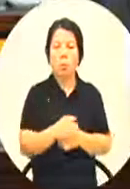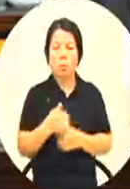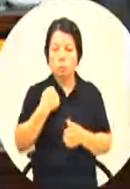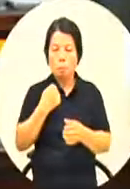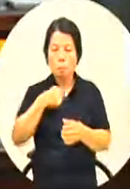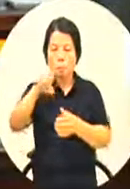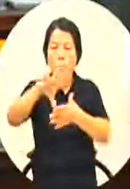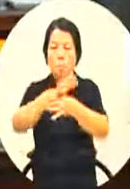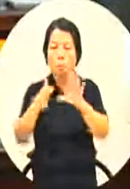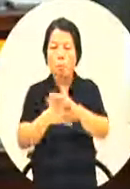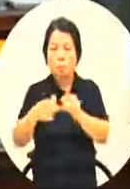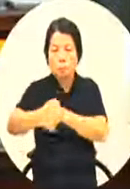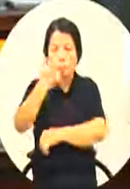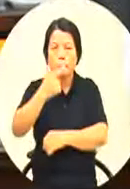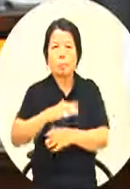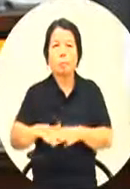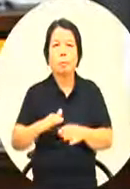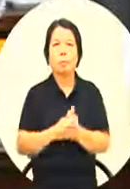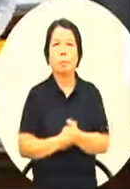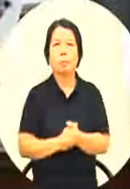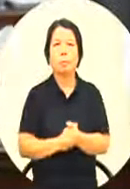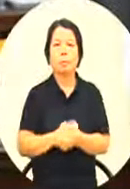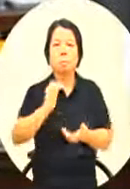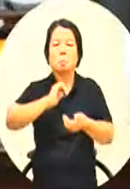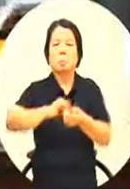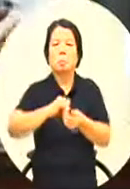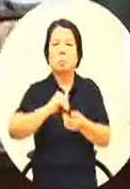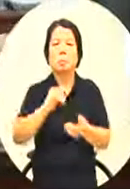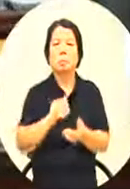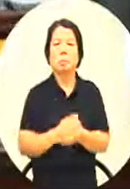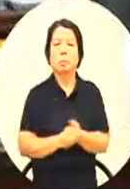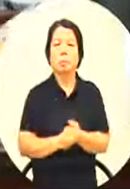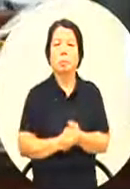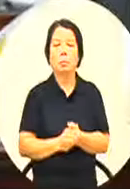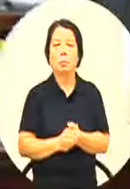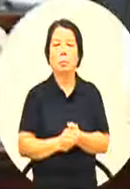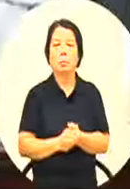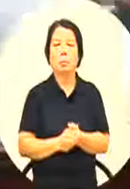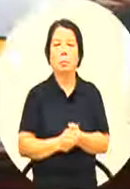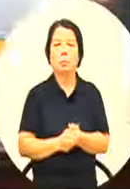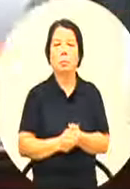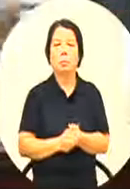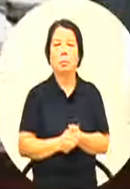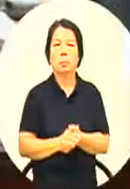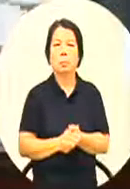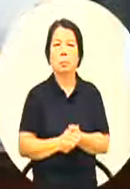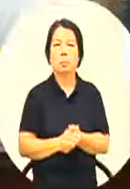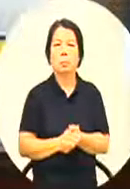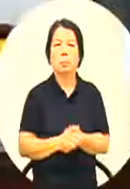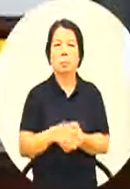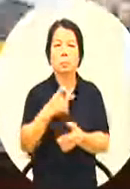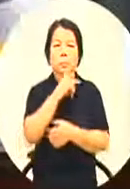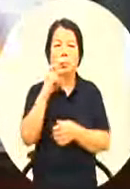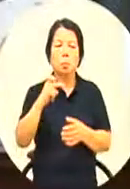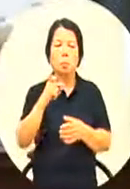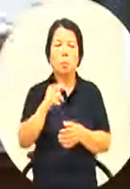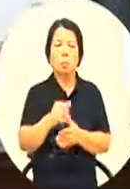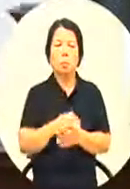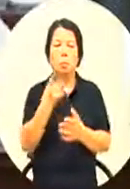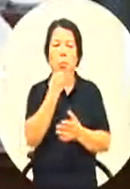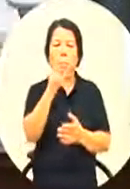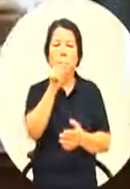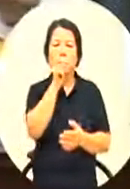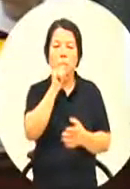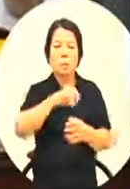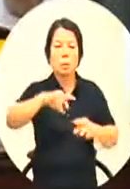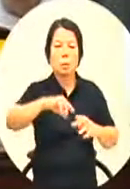会更快而不一定要本来什么什么什么语言要转换到英文